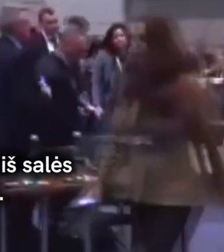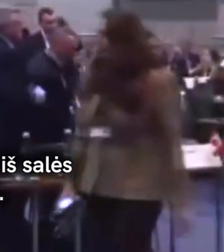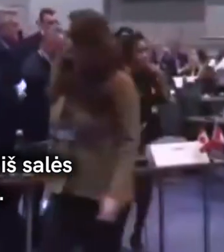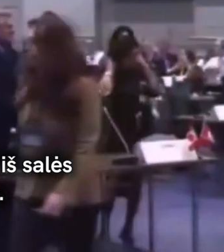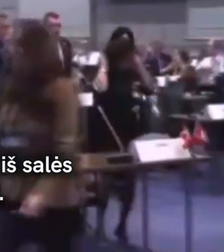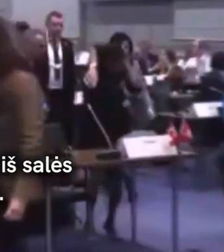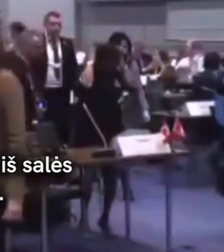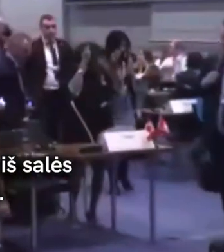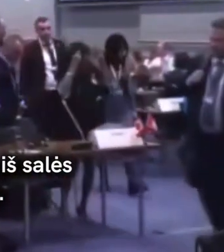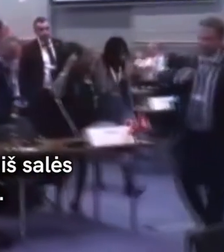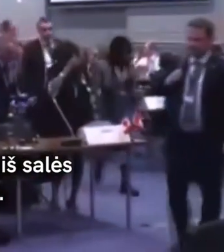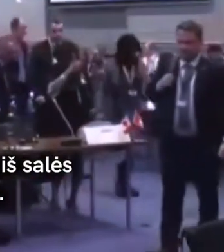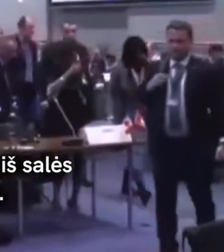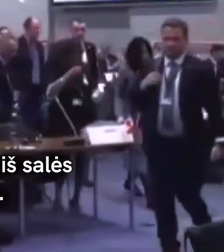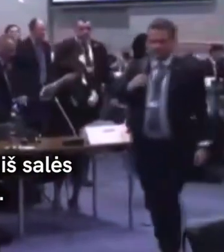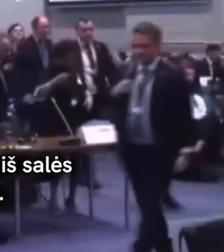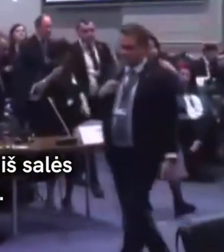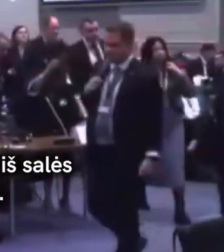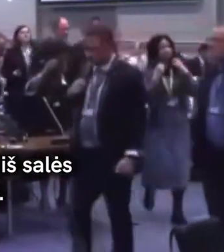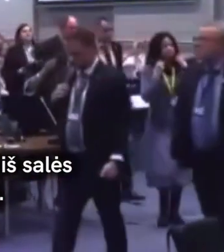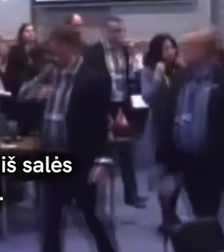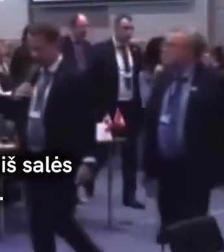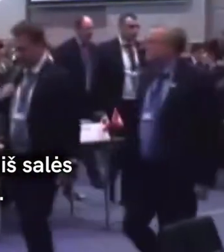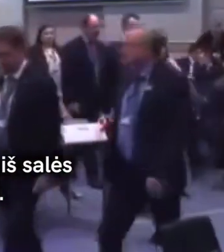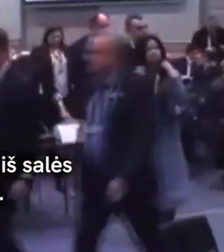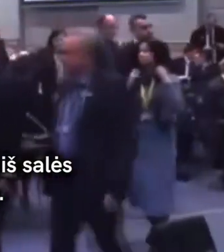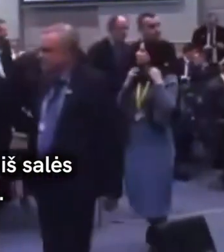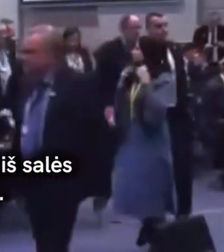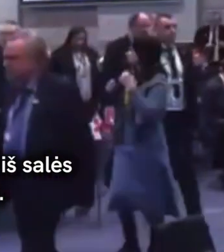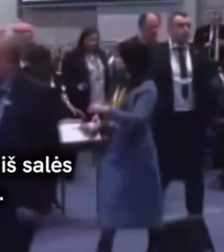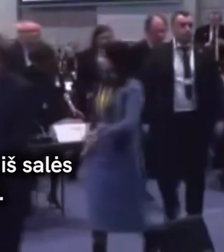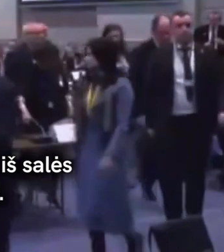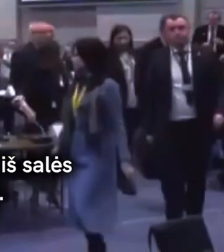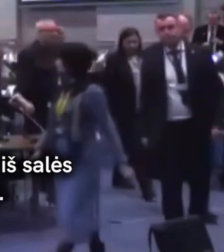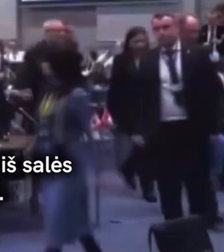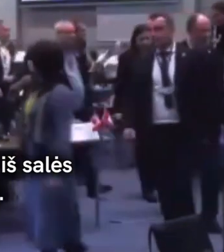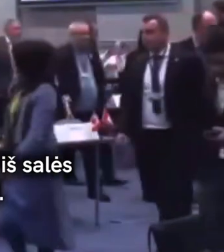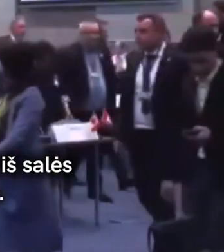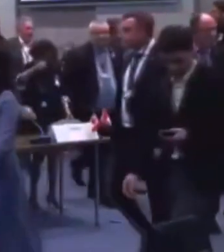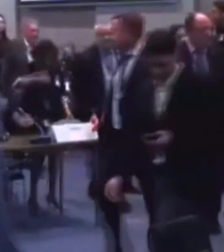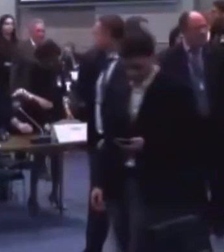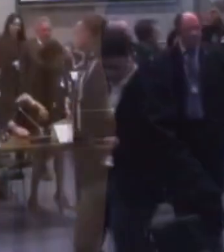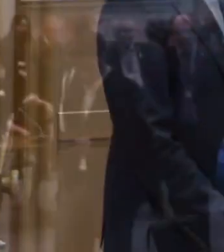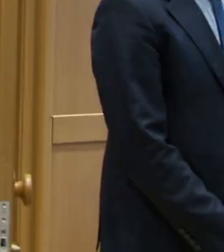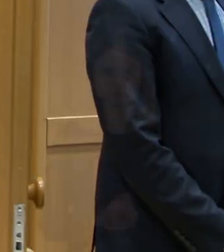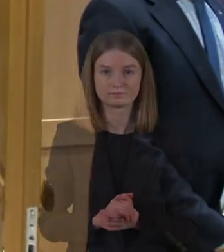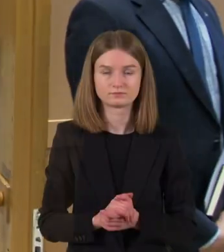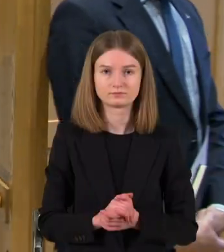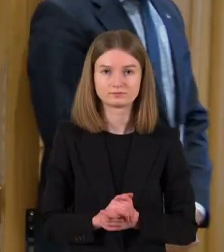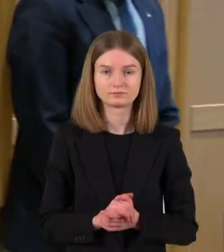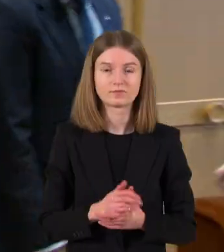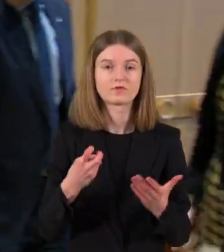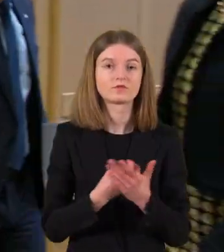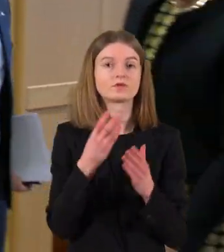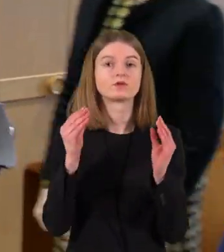to hatėtų, Rusijai mūsų vaikyti į tą vaizdavą, mėsti sa svojimi ukraińskimi flagami. Vasario